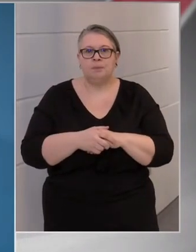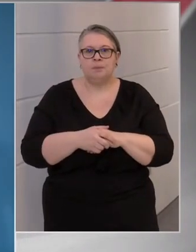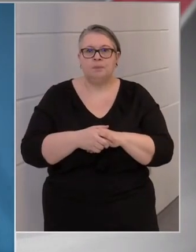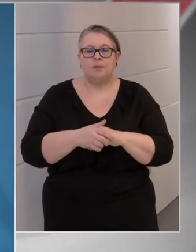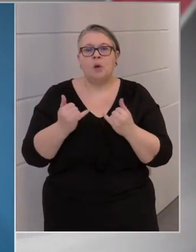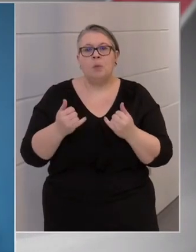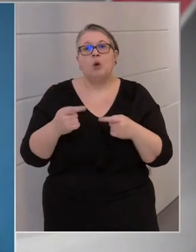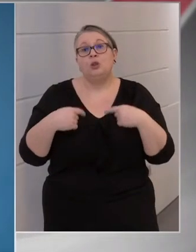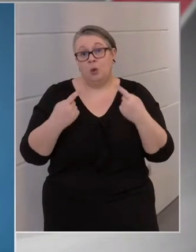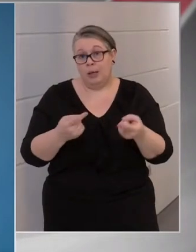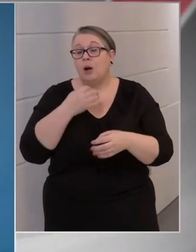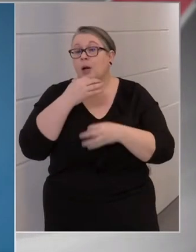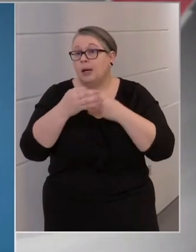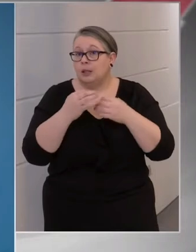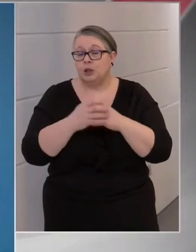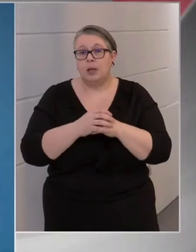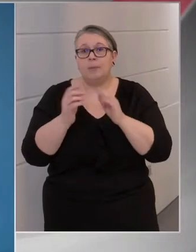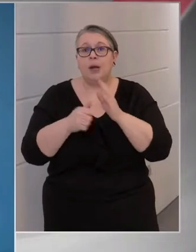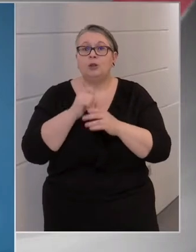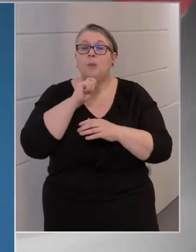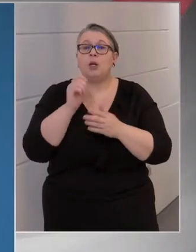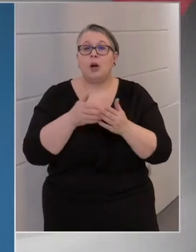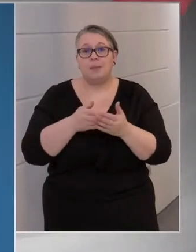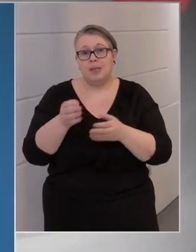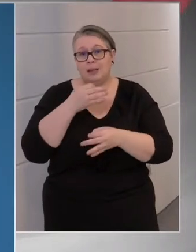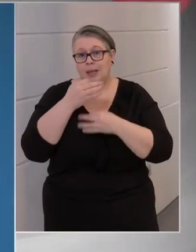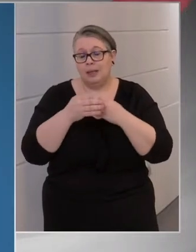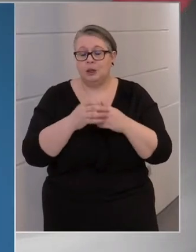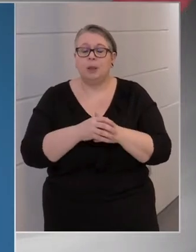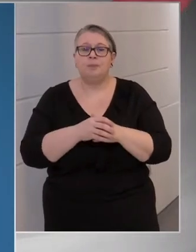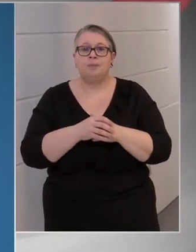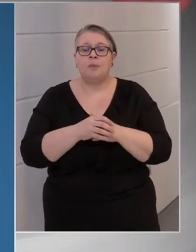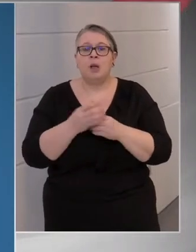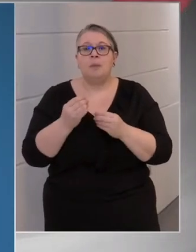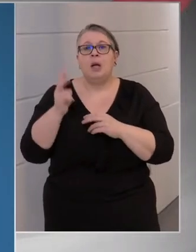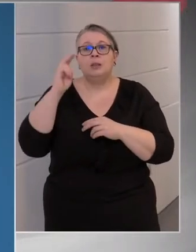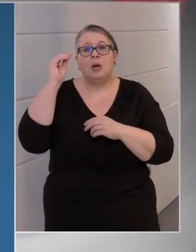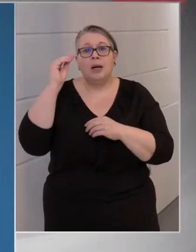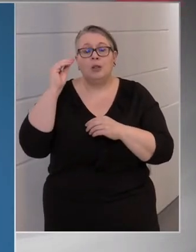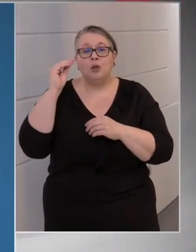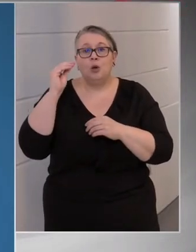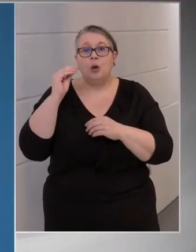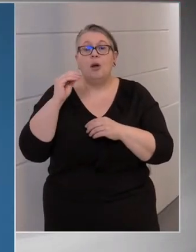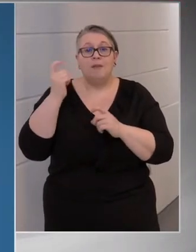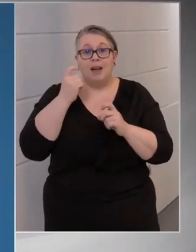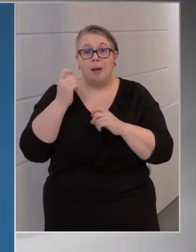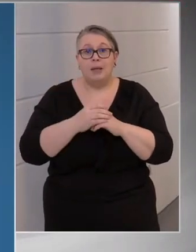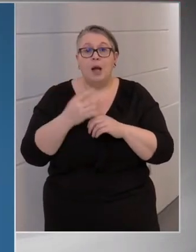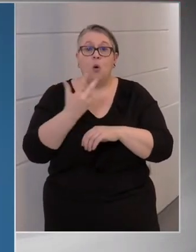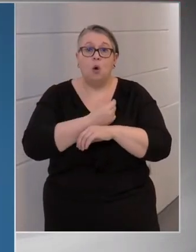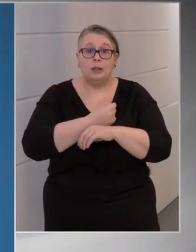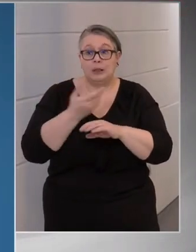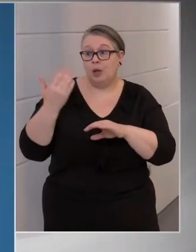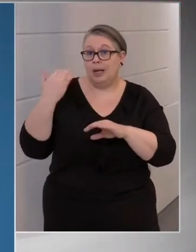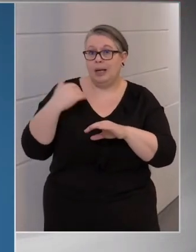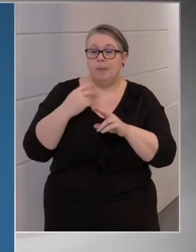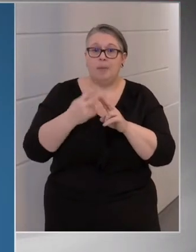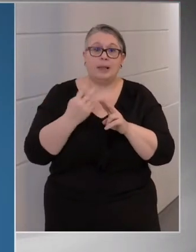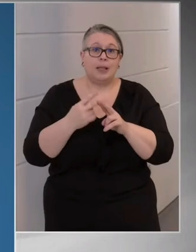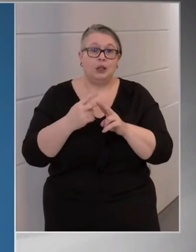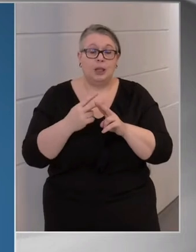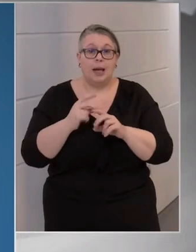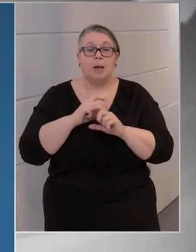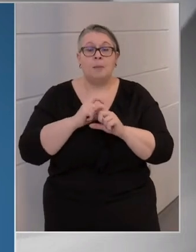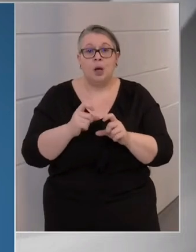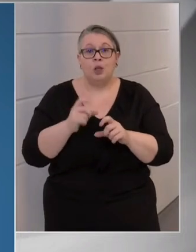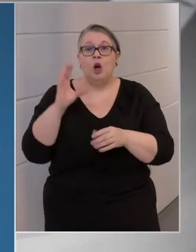Követízenek tehát a kérdések. Először a magyar nemzet kérdése jönnek. Mi a szakértők álláspontja az oltások és a korábbi megbetegedések